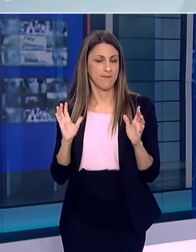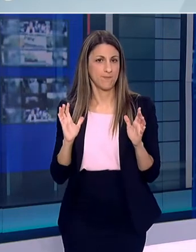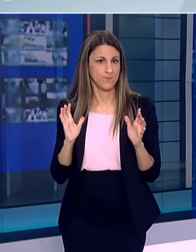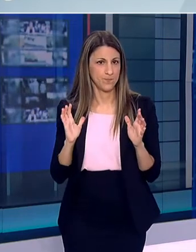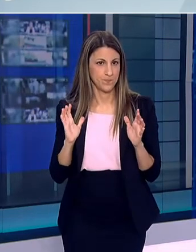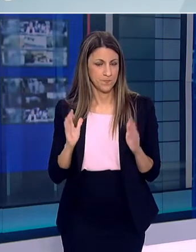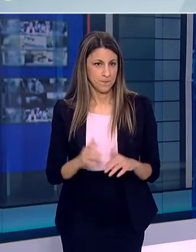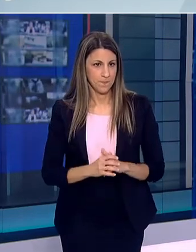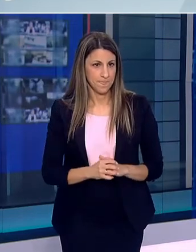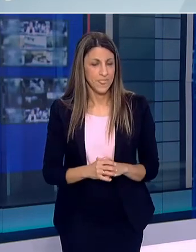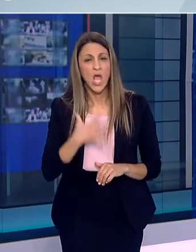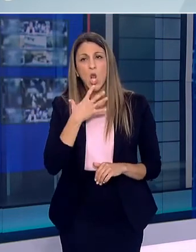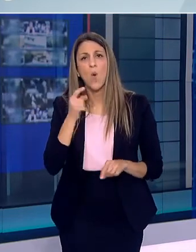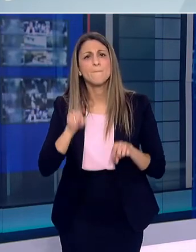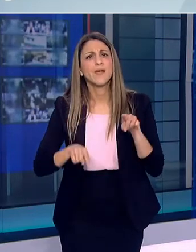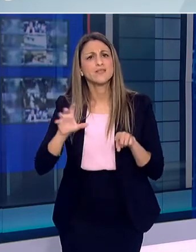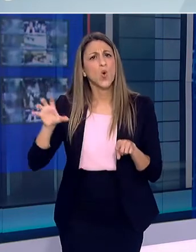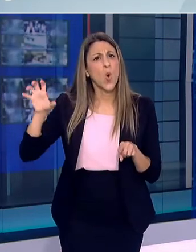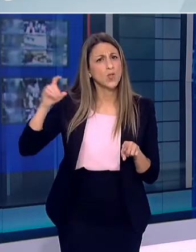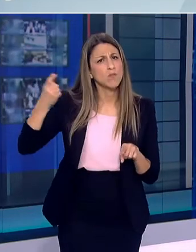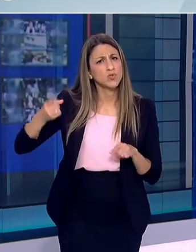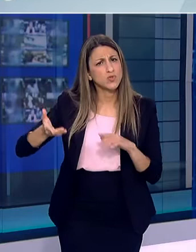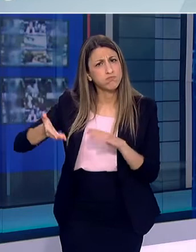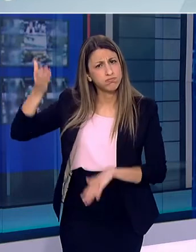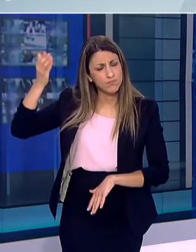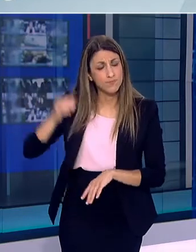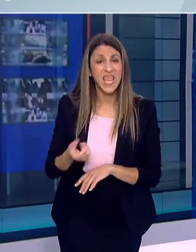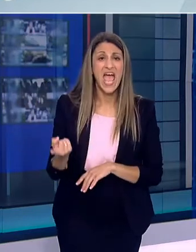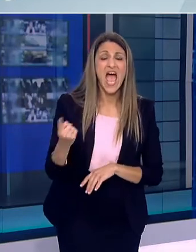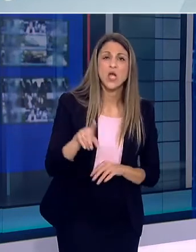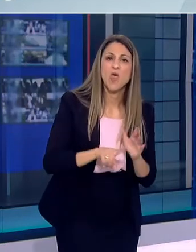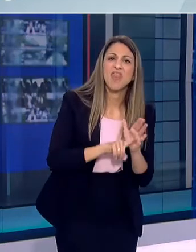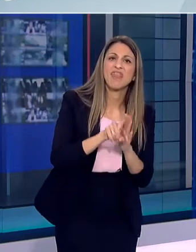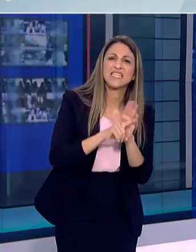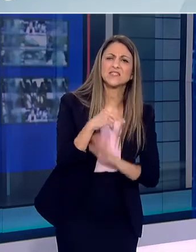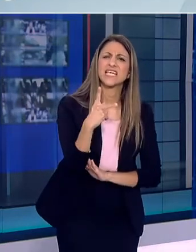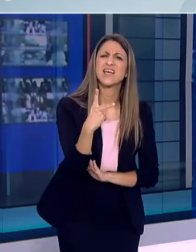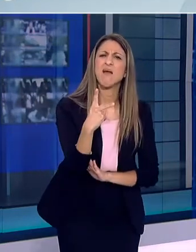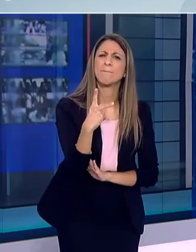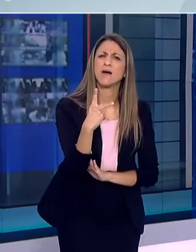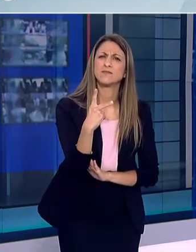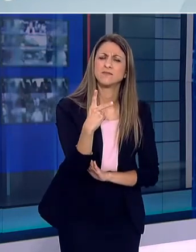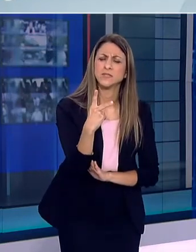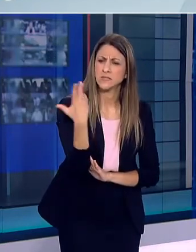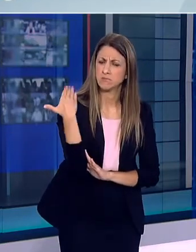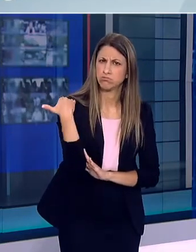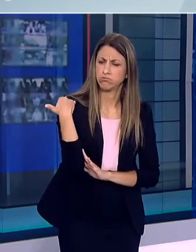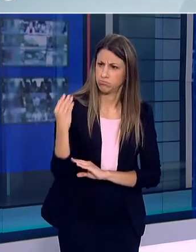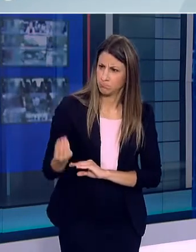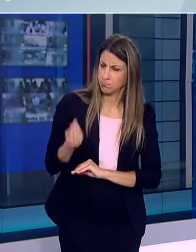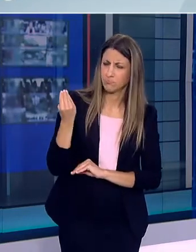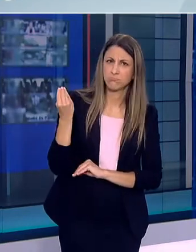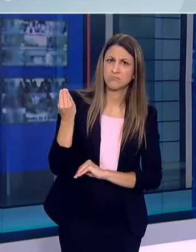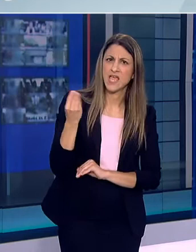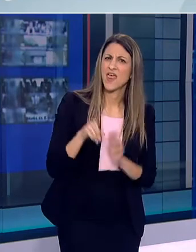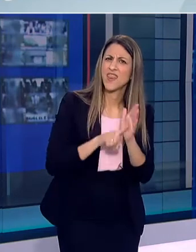υψηλού κινδύνου Ο δείκτης ΚΑΠΑ στον οποίο αναφέρεται οι δημοσιογράφοι είναι κάτι πολύ πρόσφατο μου κάνει εντύπωση που